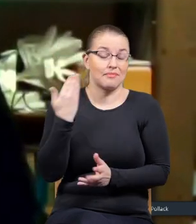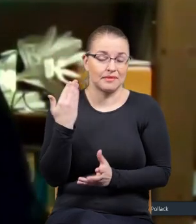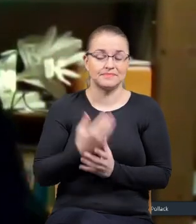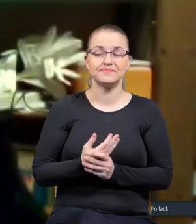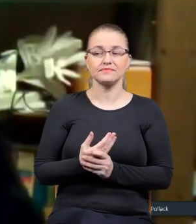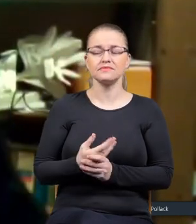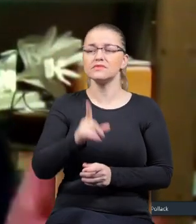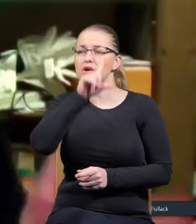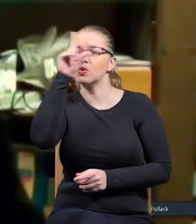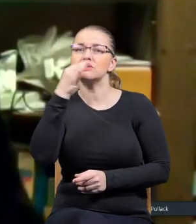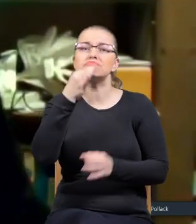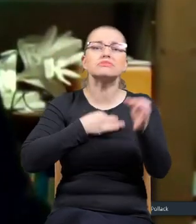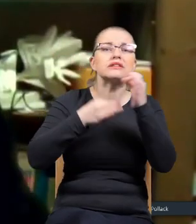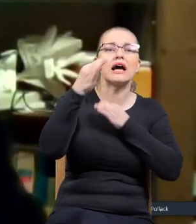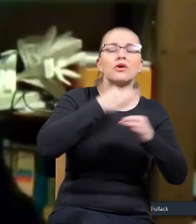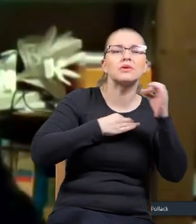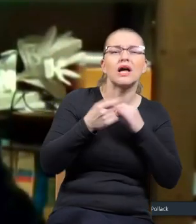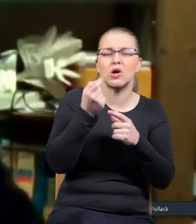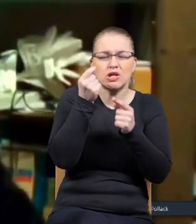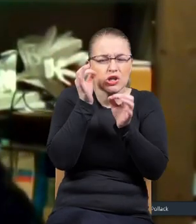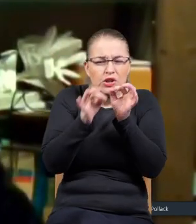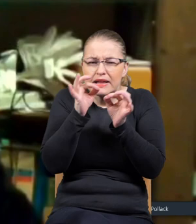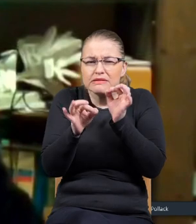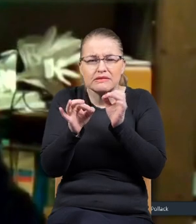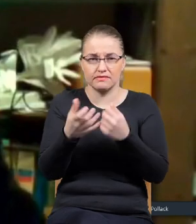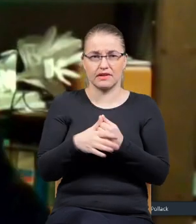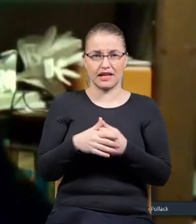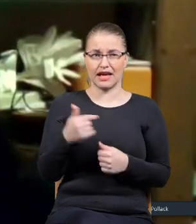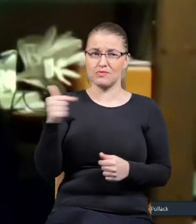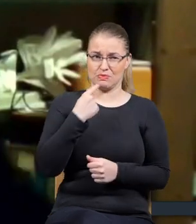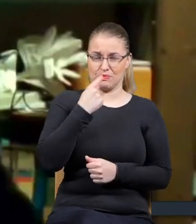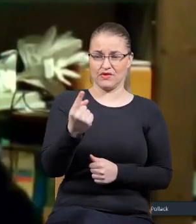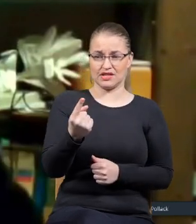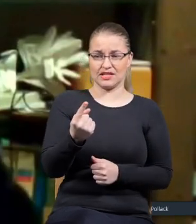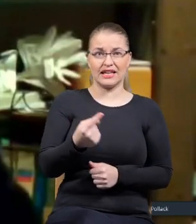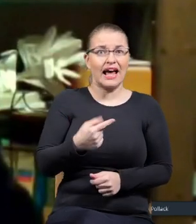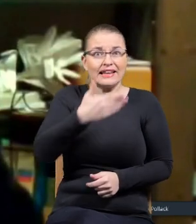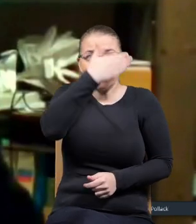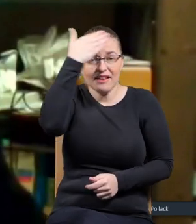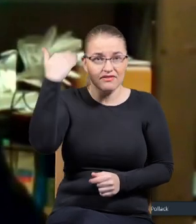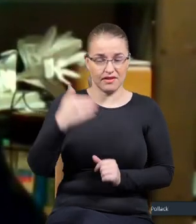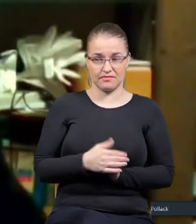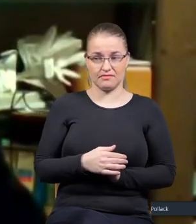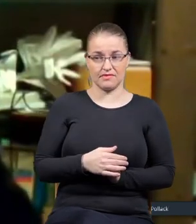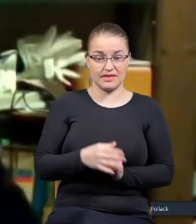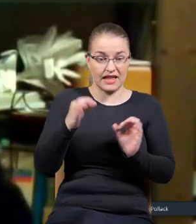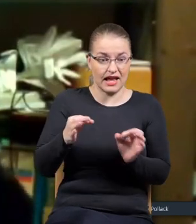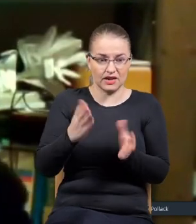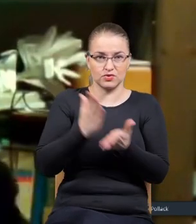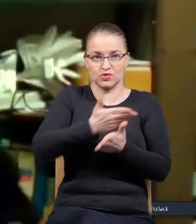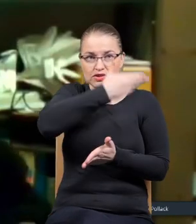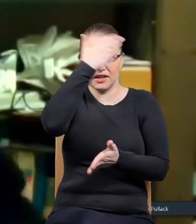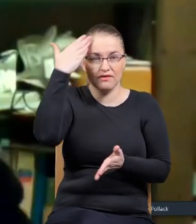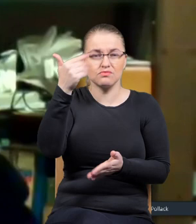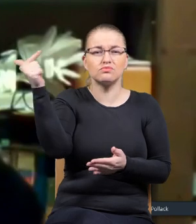I ludzie mnie pytają o jakiś detalach. Ja musiałem powiedzieć, słuchajcie, ja tego nie wiem. Po prostu teraz już nie wiem.